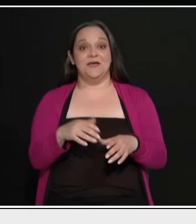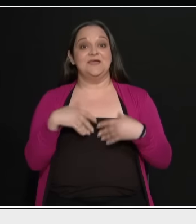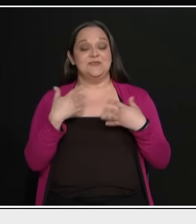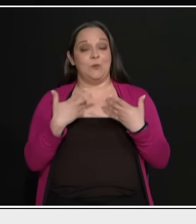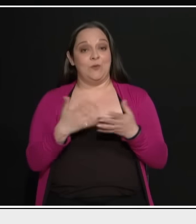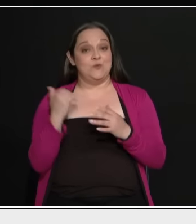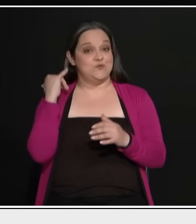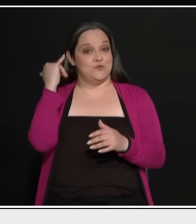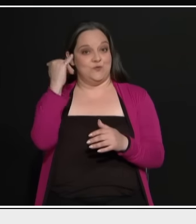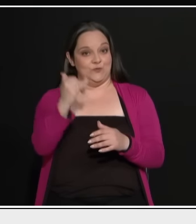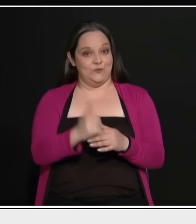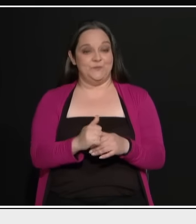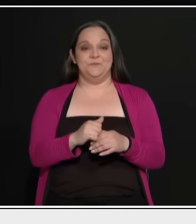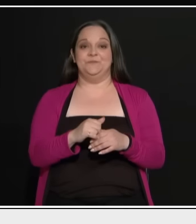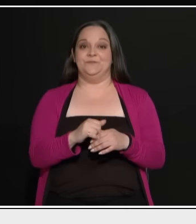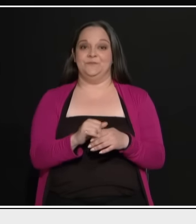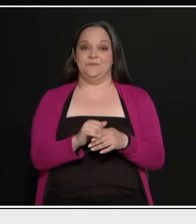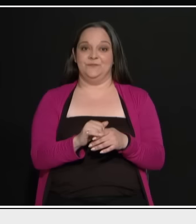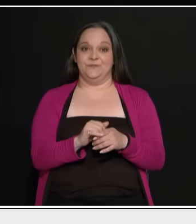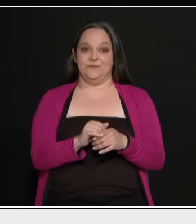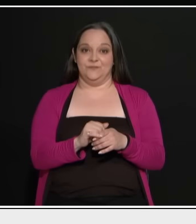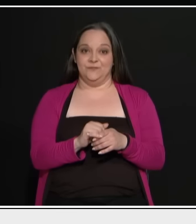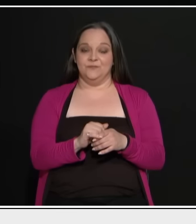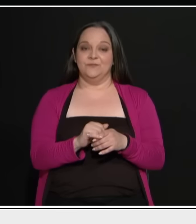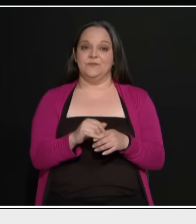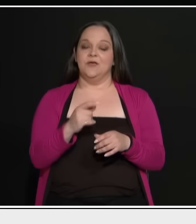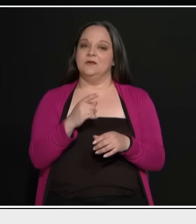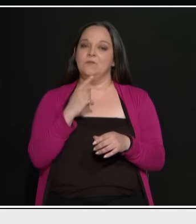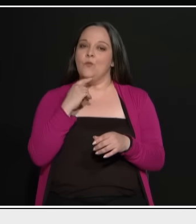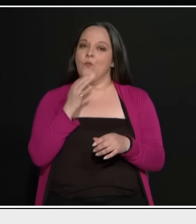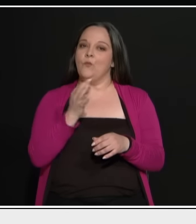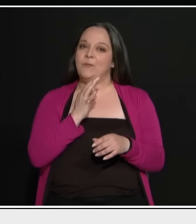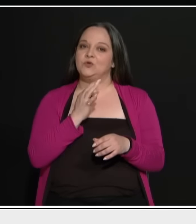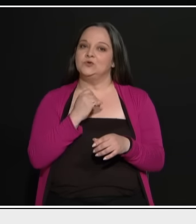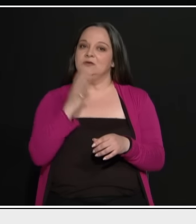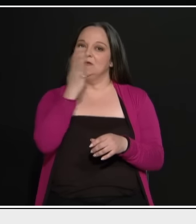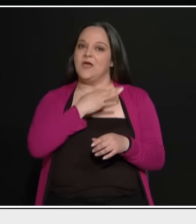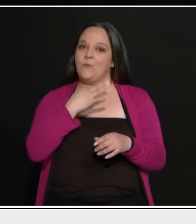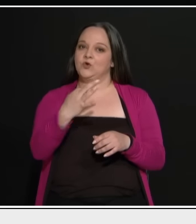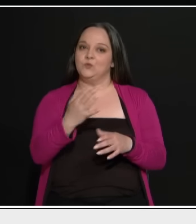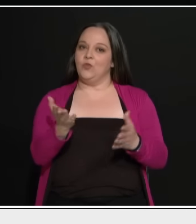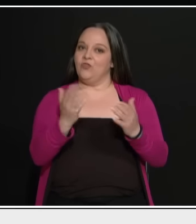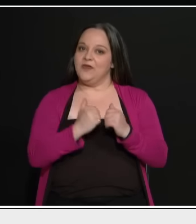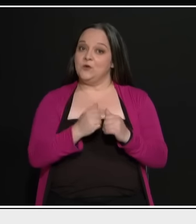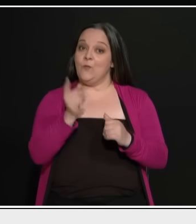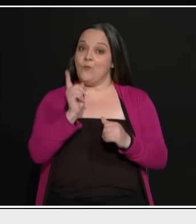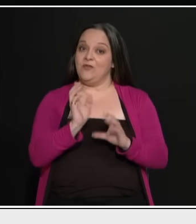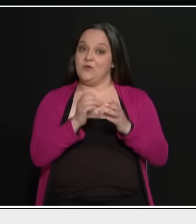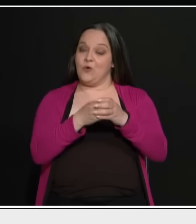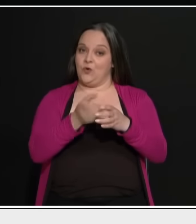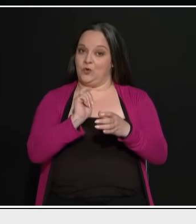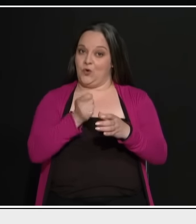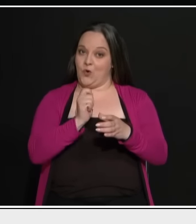σας δω. Εκεί που είπατε που δεν εκπροσωπούνται, είμαστε η Ένωση Κεντρών το μόνο κόμμα που ήταν